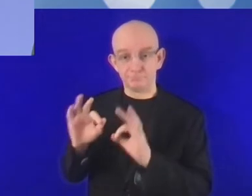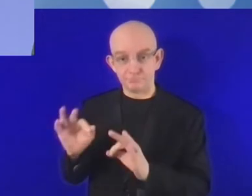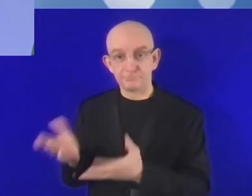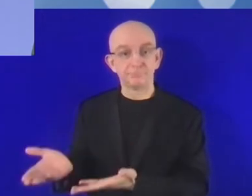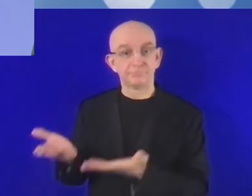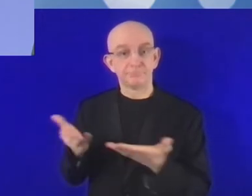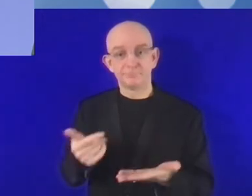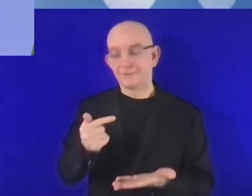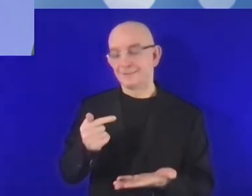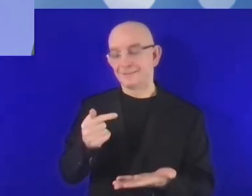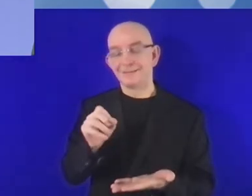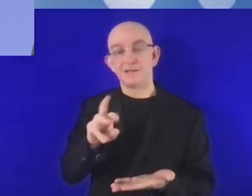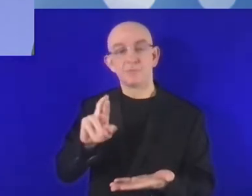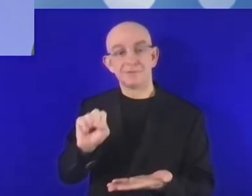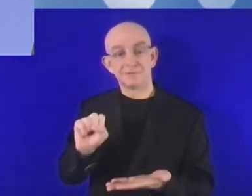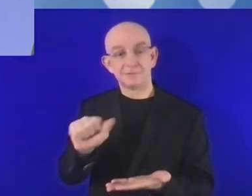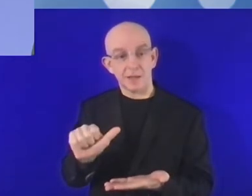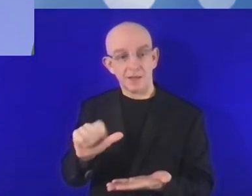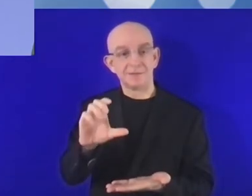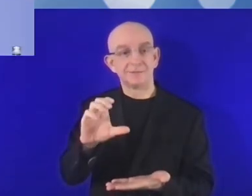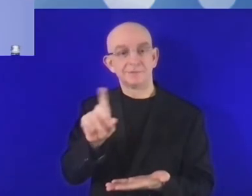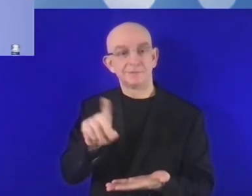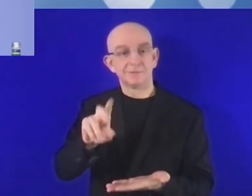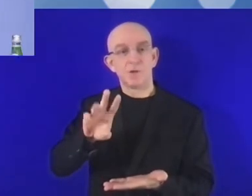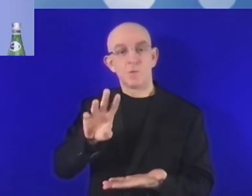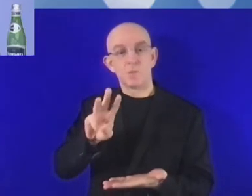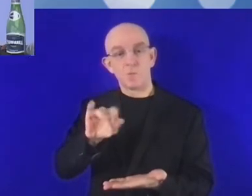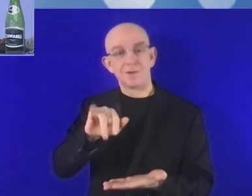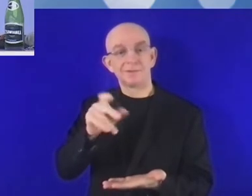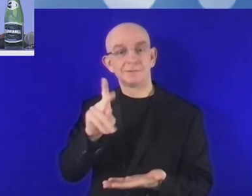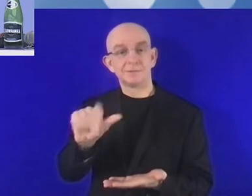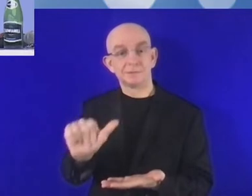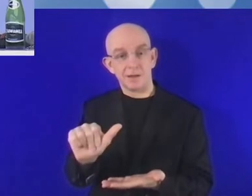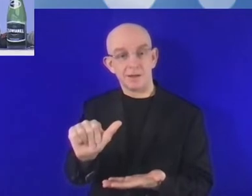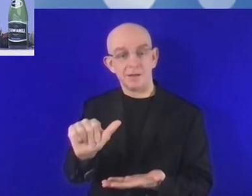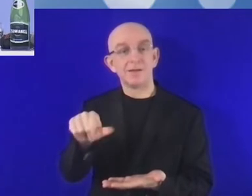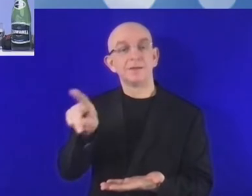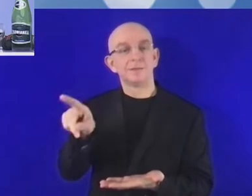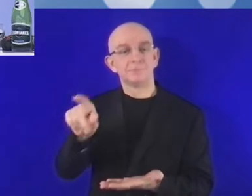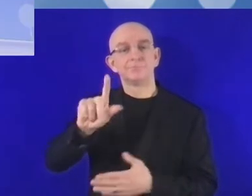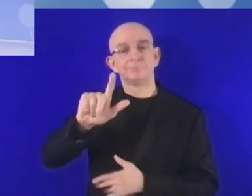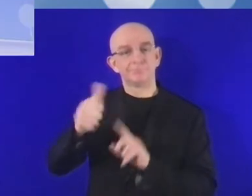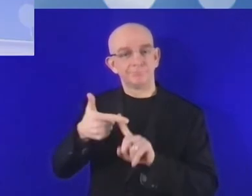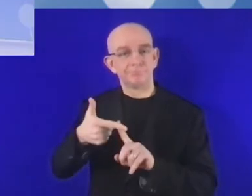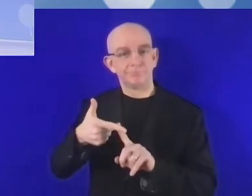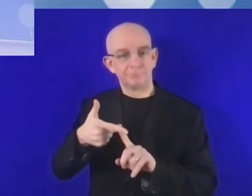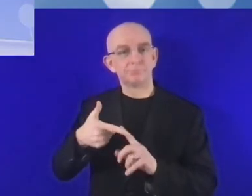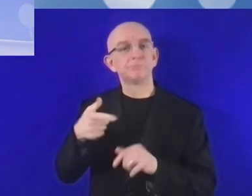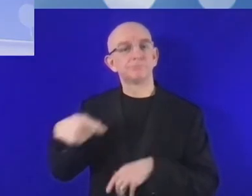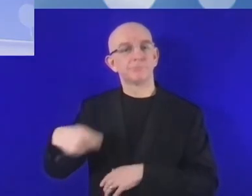Franceskę Spatolizano, reprezentującą biuro wysłannika sekretarza generalnego do spraw technologii.